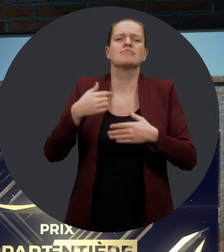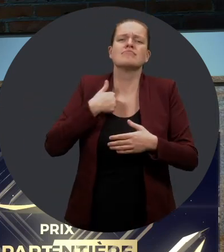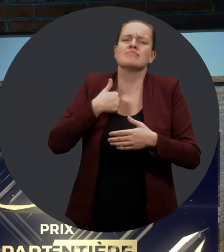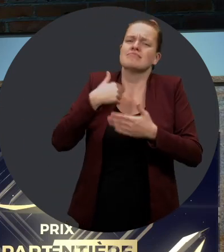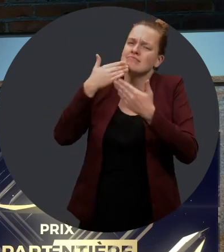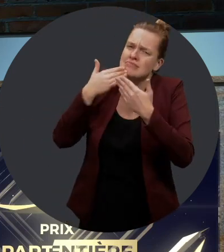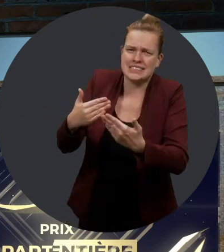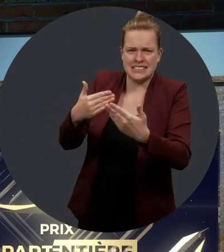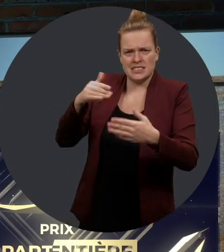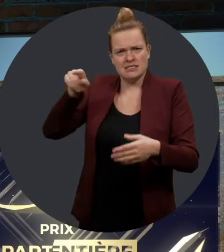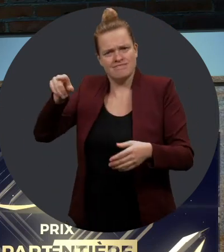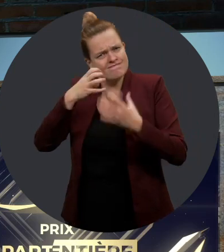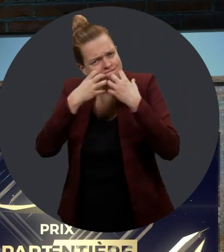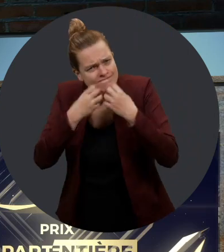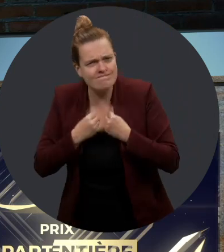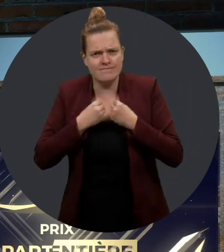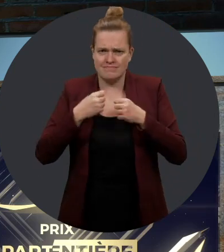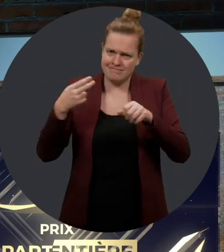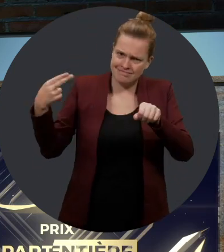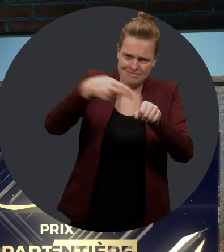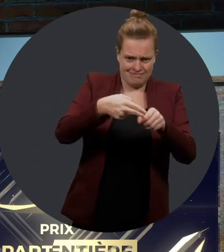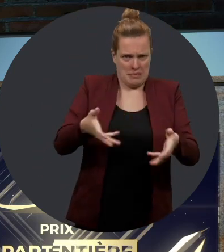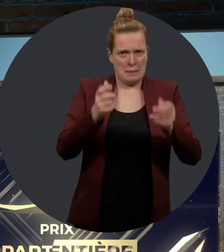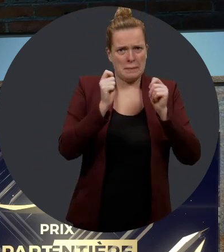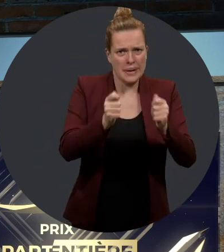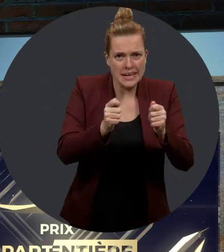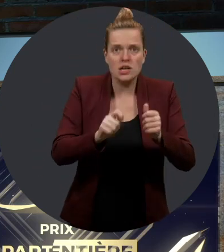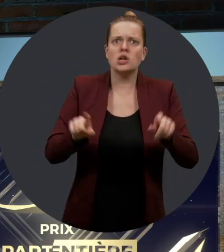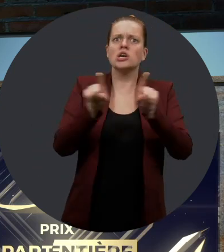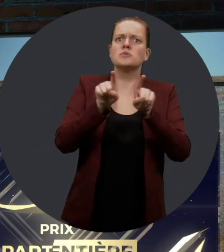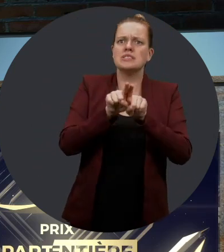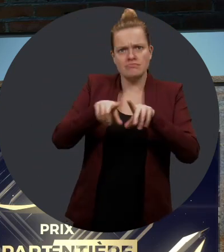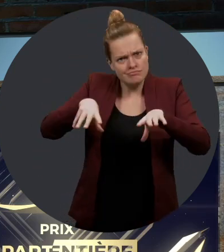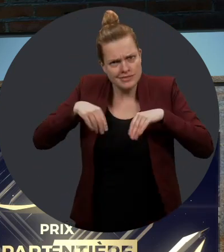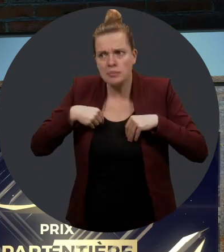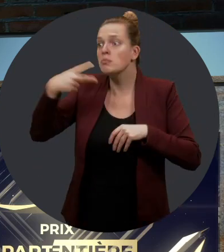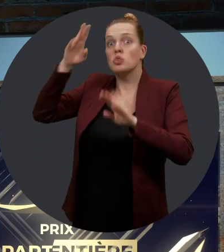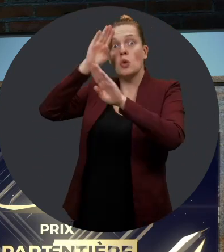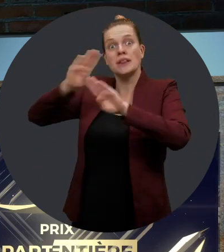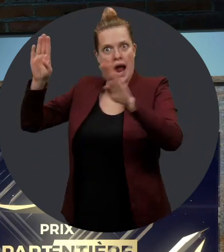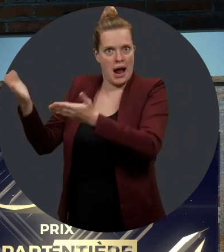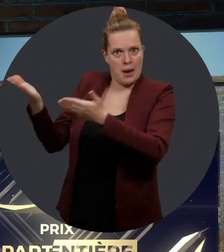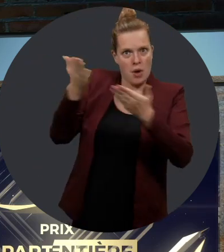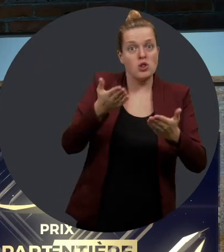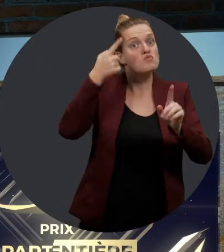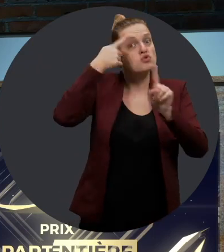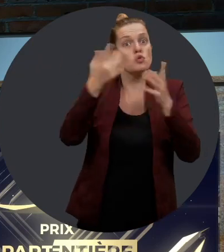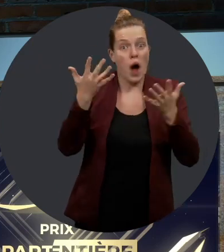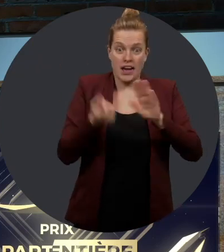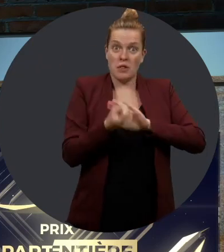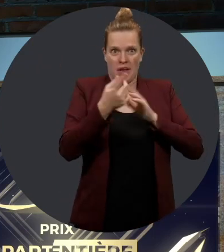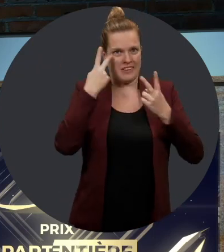Laporte. Nous tenons à le remercier pour sa précieuse contribution au cours de cette édition du prix, mais également accepter de prêter sa